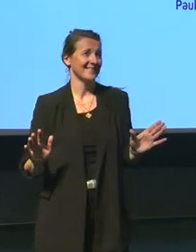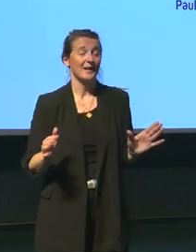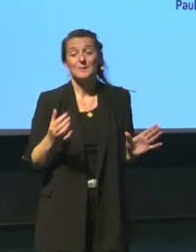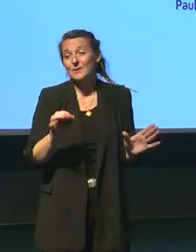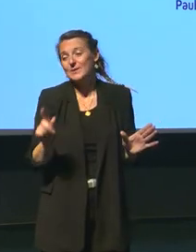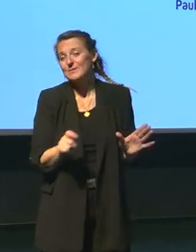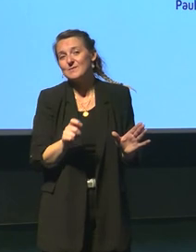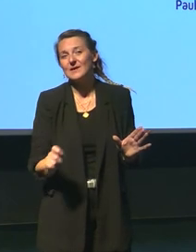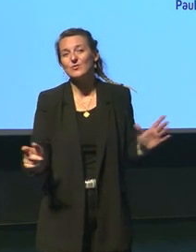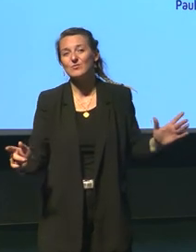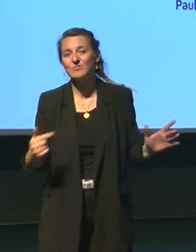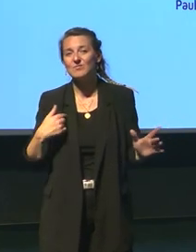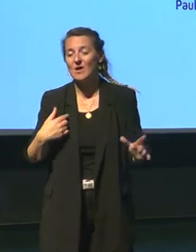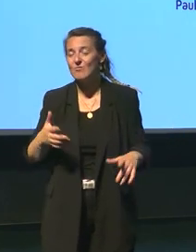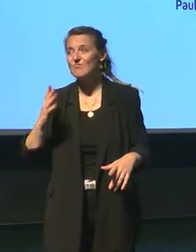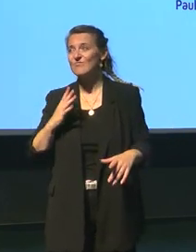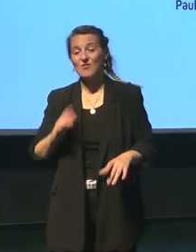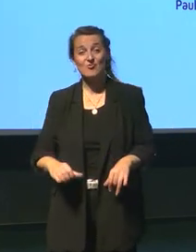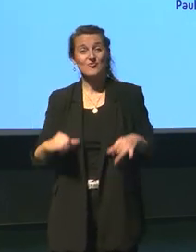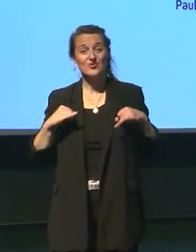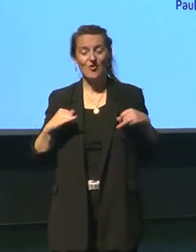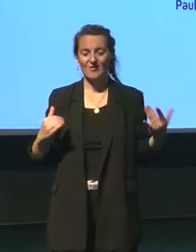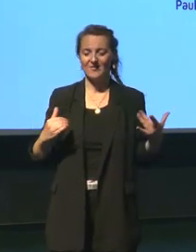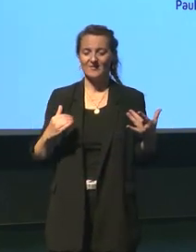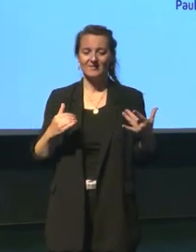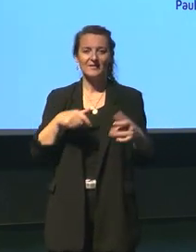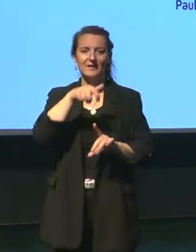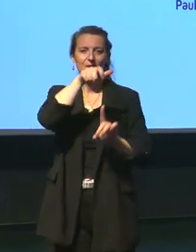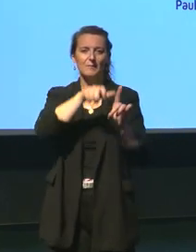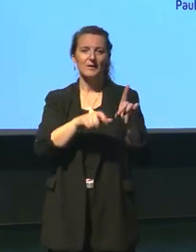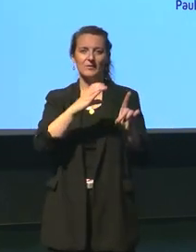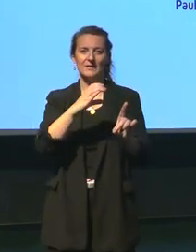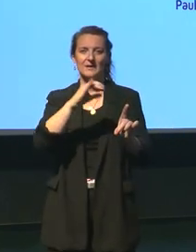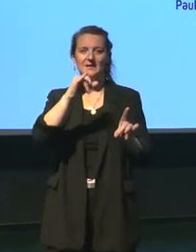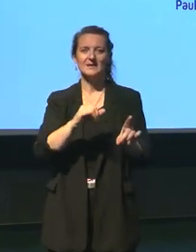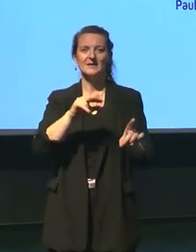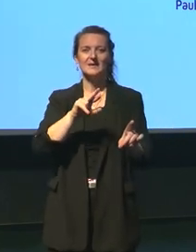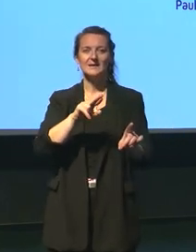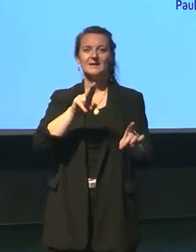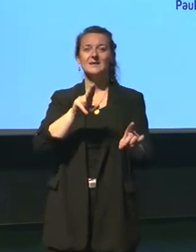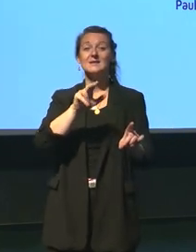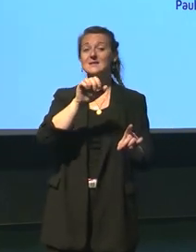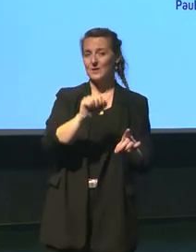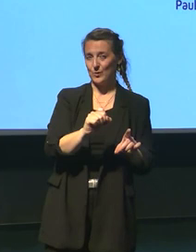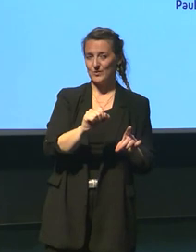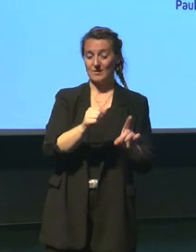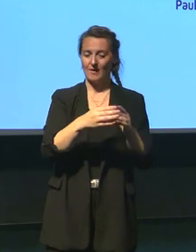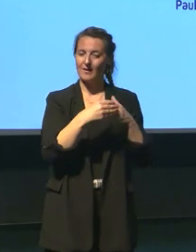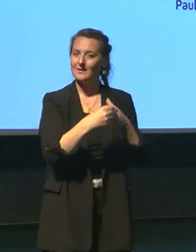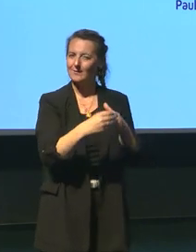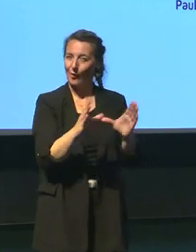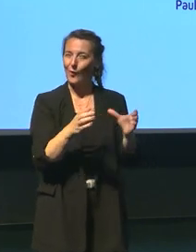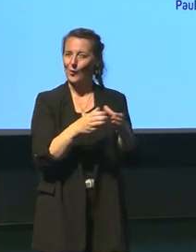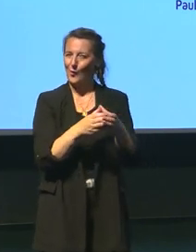effectivement quand j'étais jeune j'étais fasciné par le personnage de Cyrus Smith qui est le le leader de famille du groupe